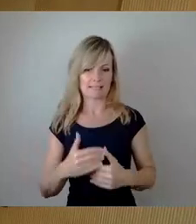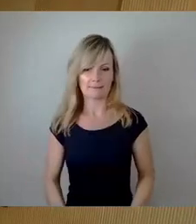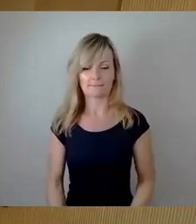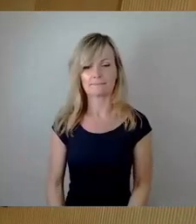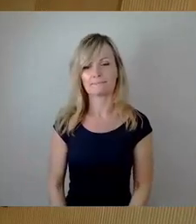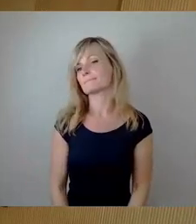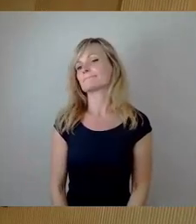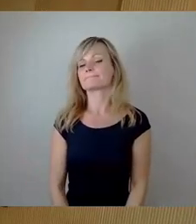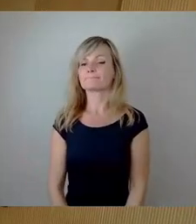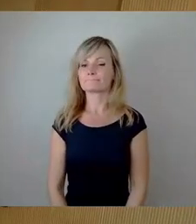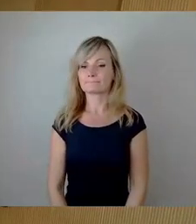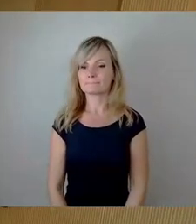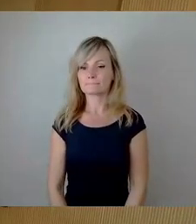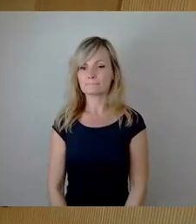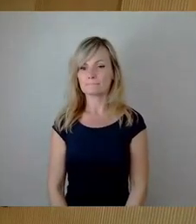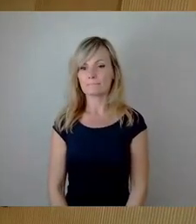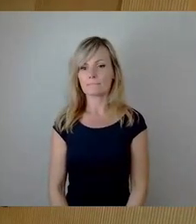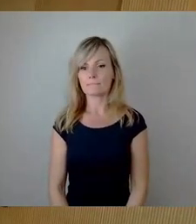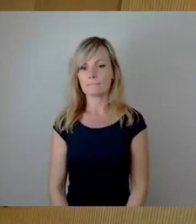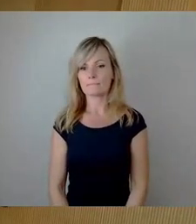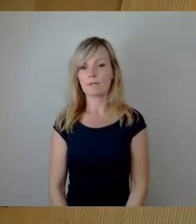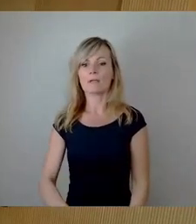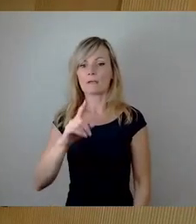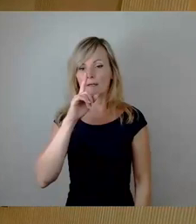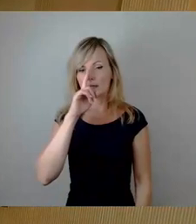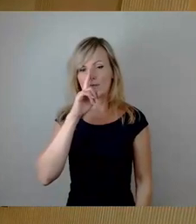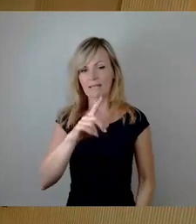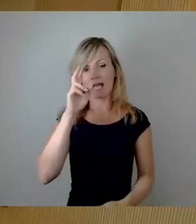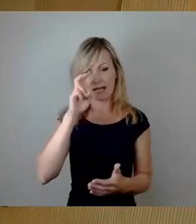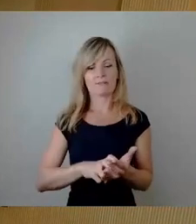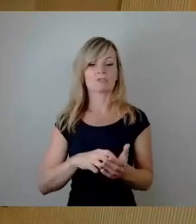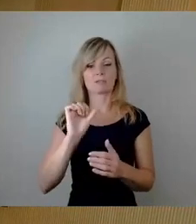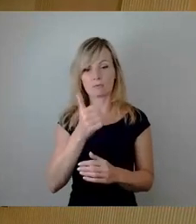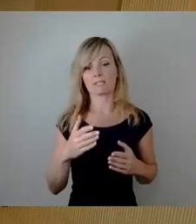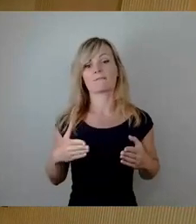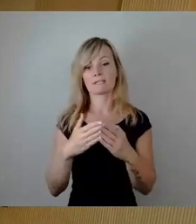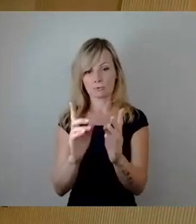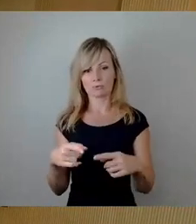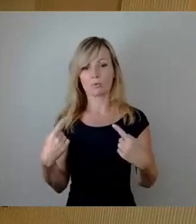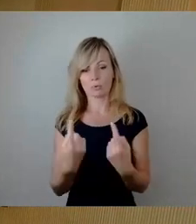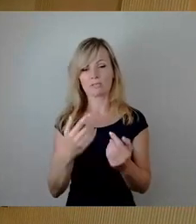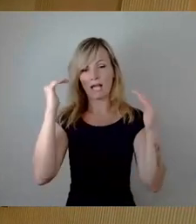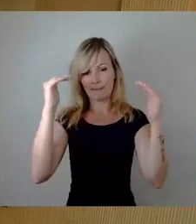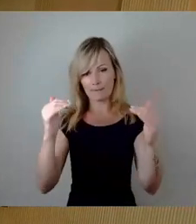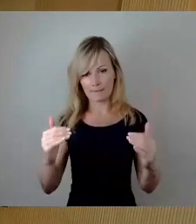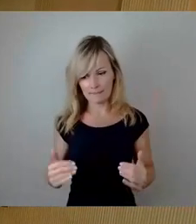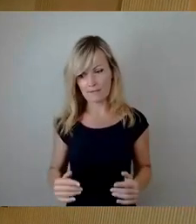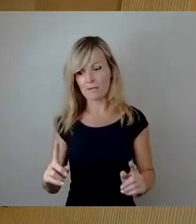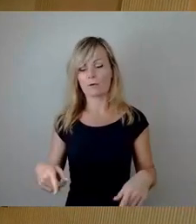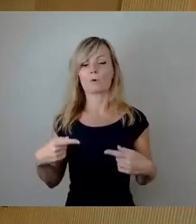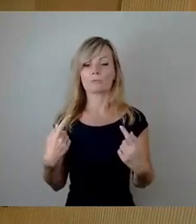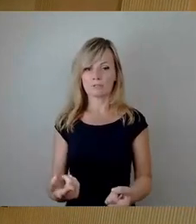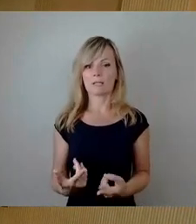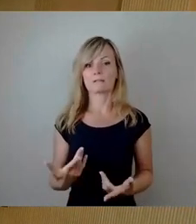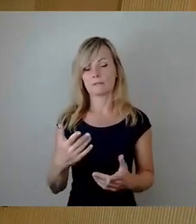Wenn Sie einverstanden sind, würde ich erst mal die Fraktionsrunde durchlaufen lassen und dann den Geschäftsordnungsantrag zur Abstimmung